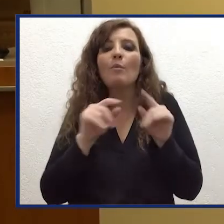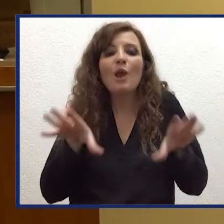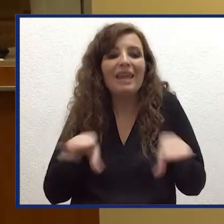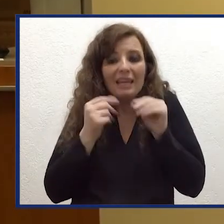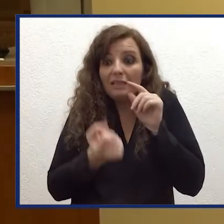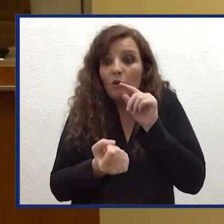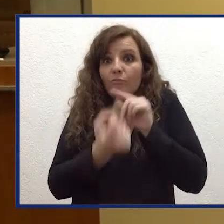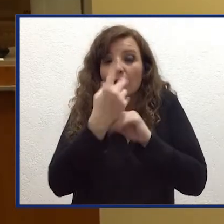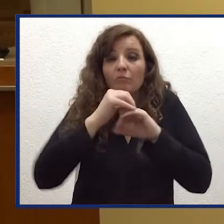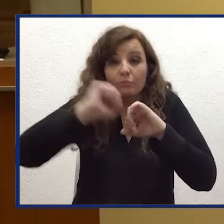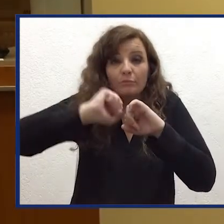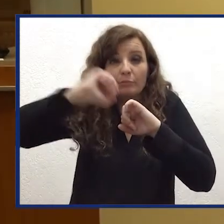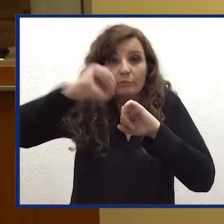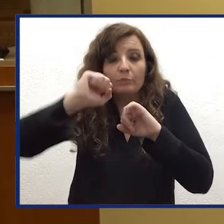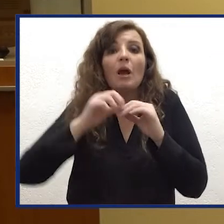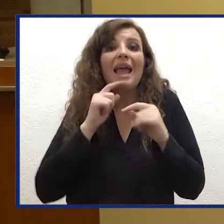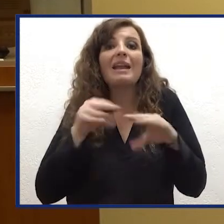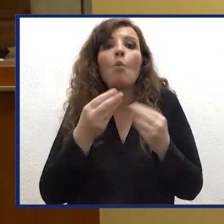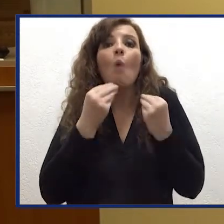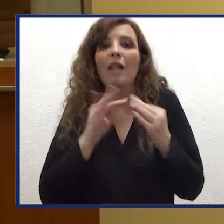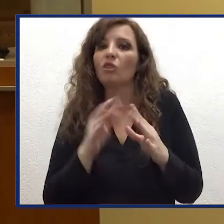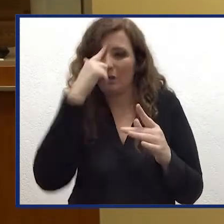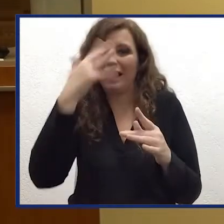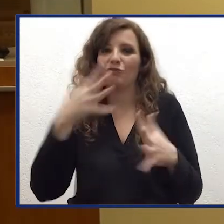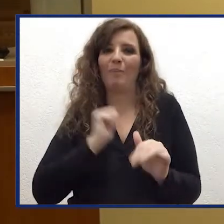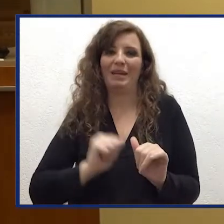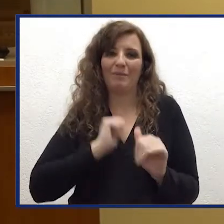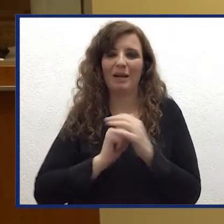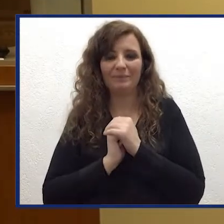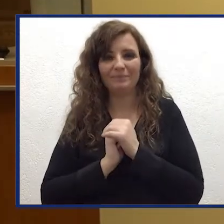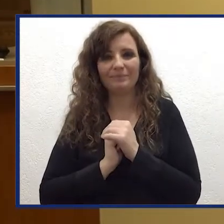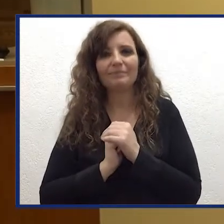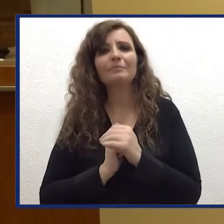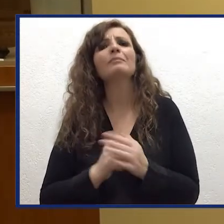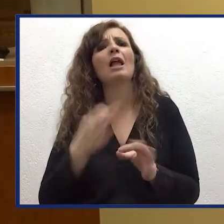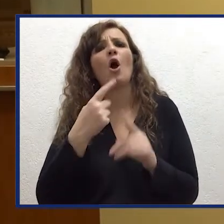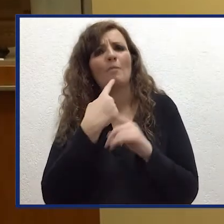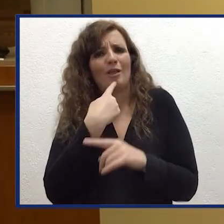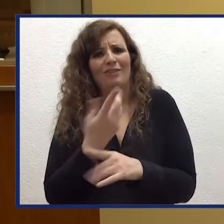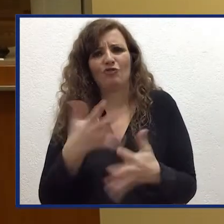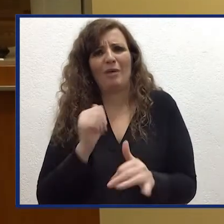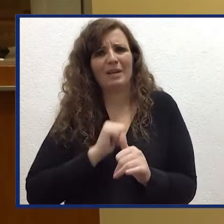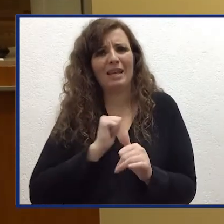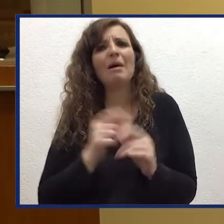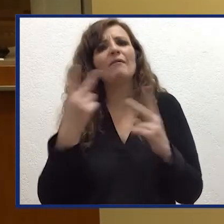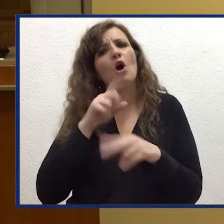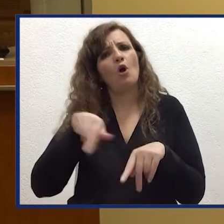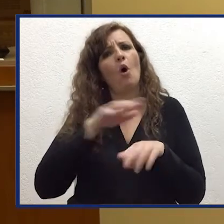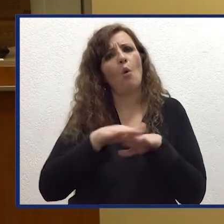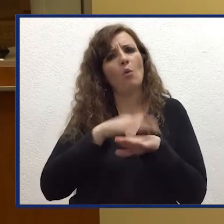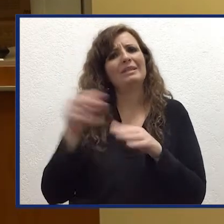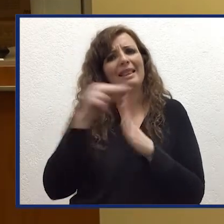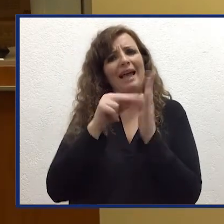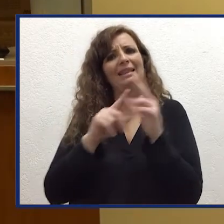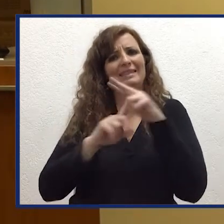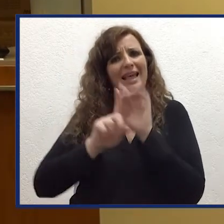standi in cui sono iniziate le diverse esplosioni sublineare. Ma come vi dicevo in precedenza, oltre ad utilizzare